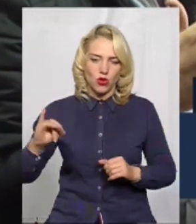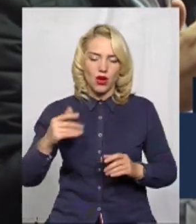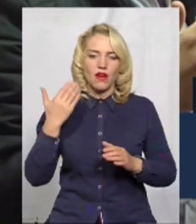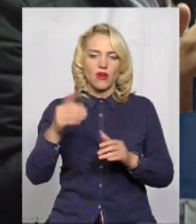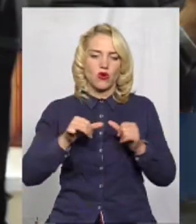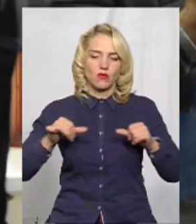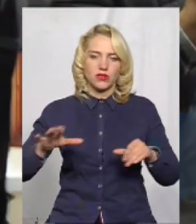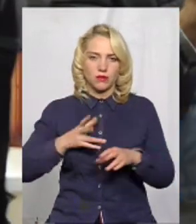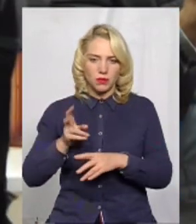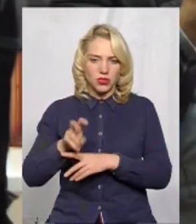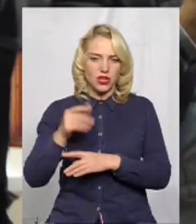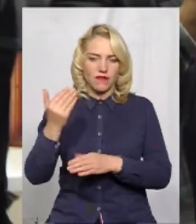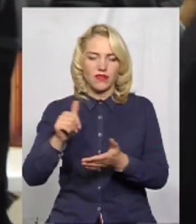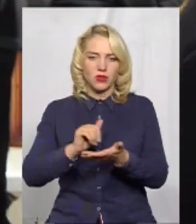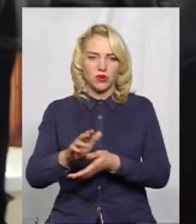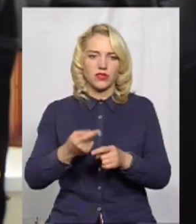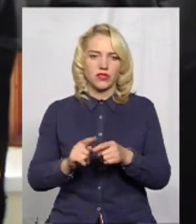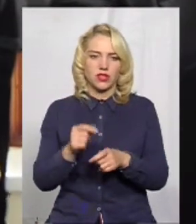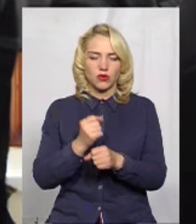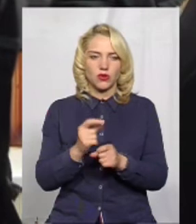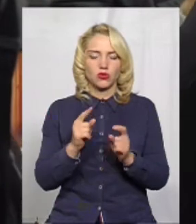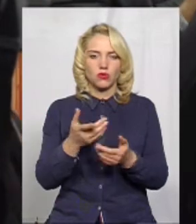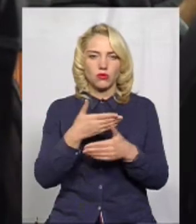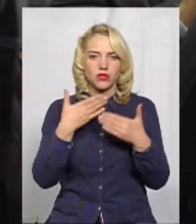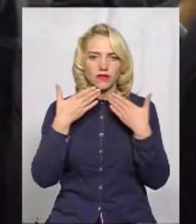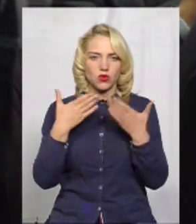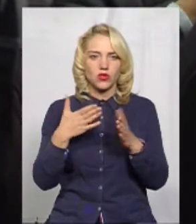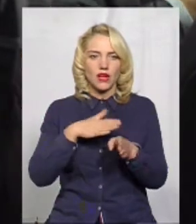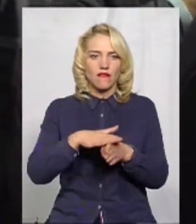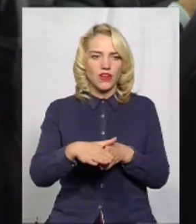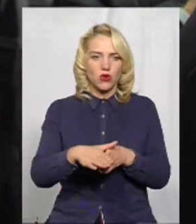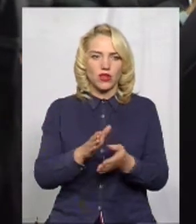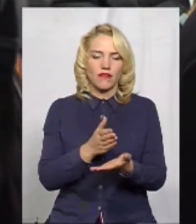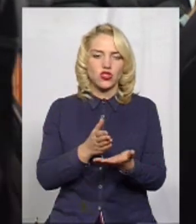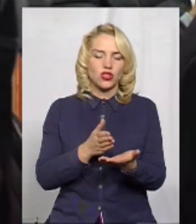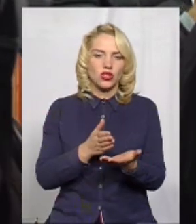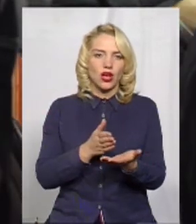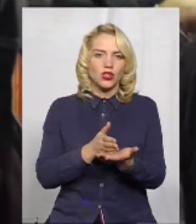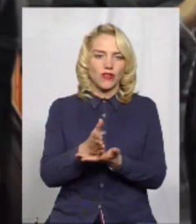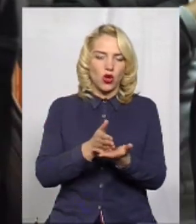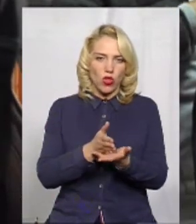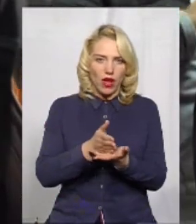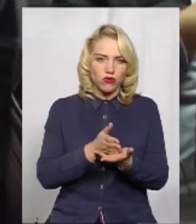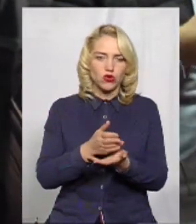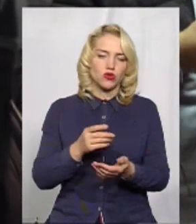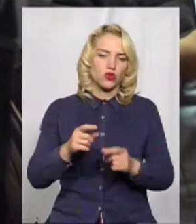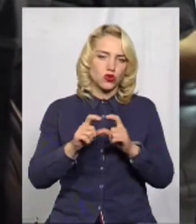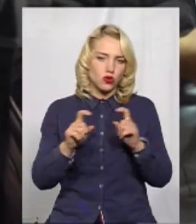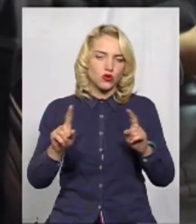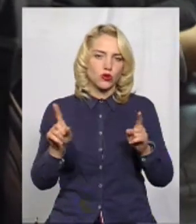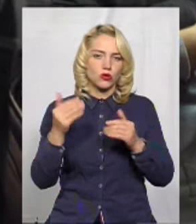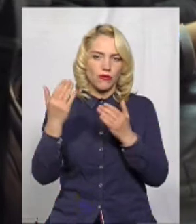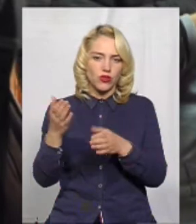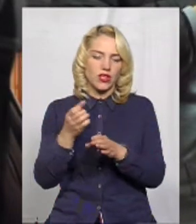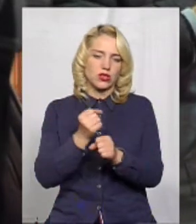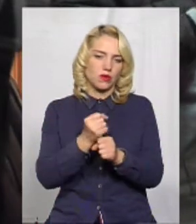відмовилися це робити. Тому ми звернулися, як виконавчий орган, якому належить майна, до виконавчої служби для того, щоб вона вчинила